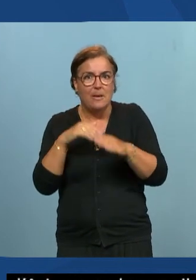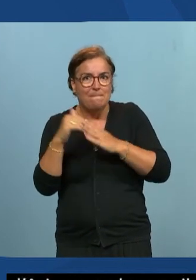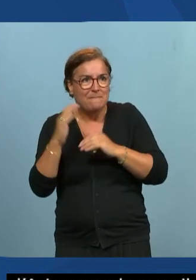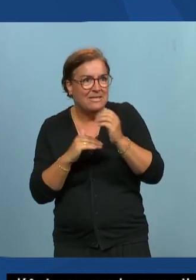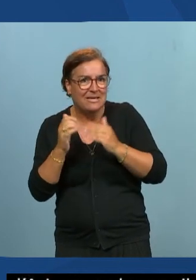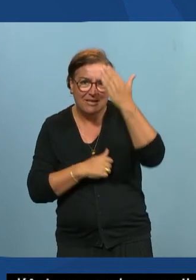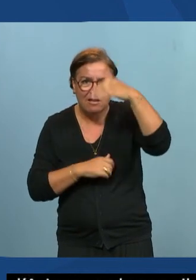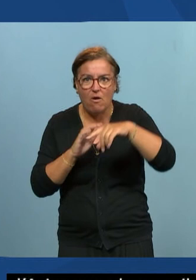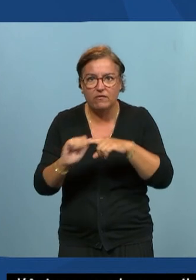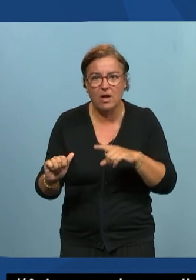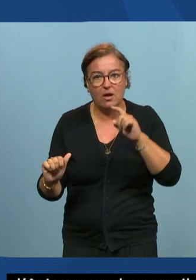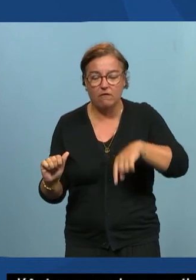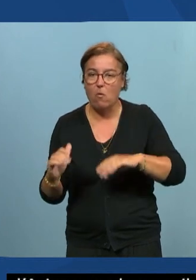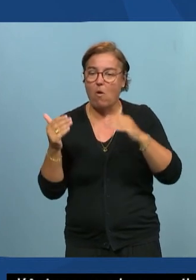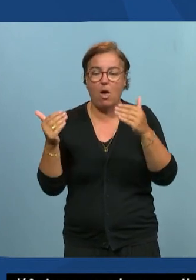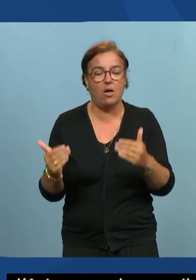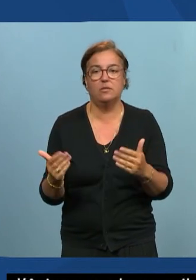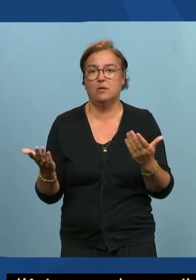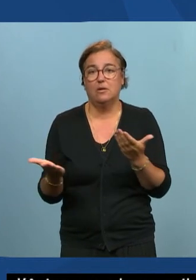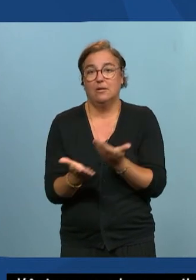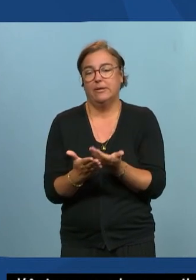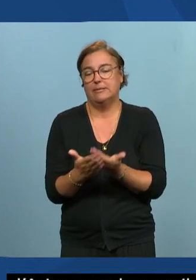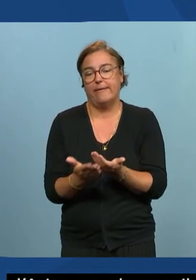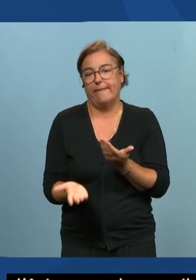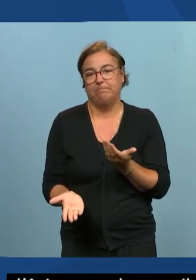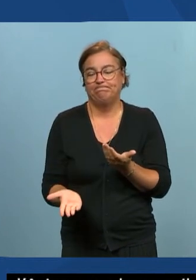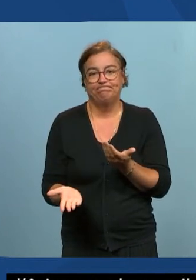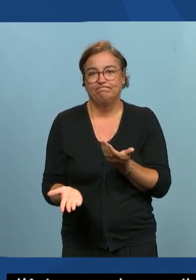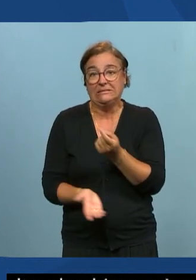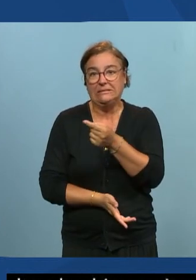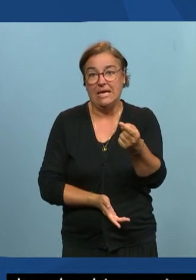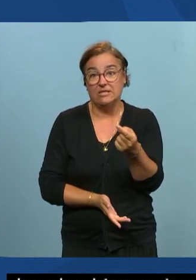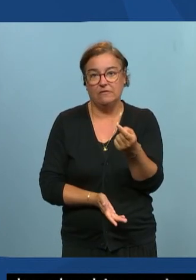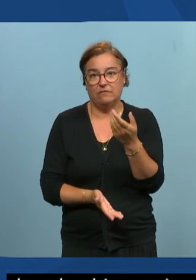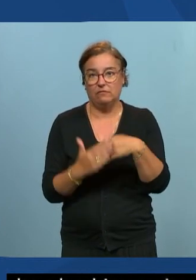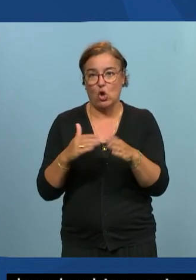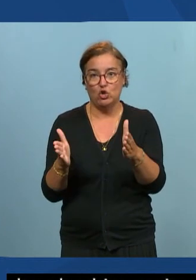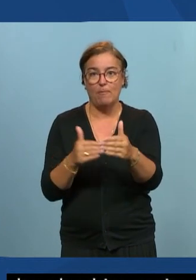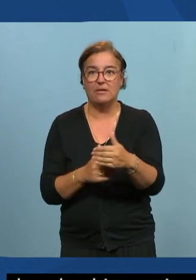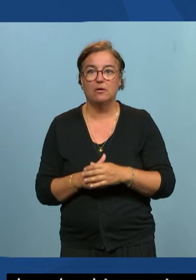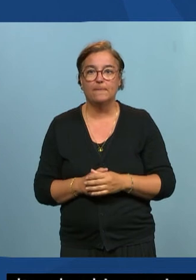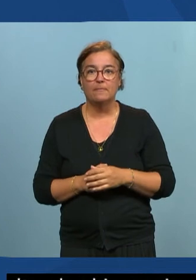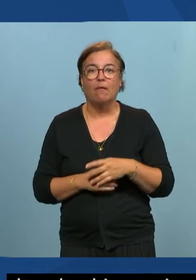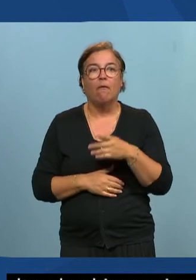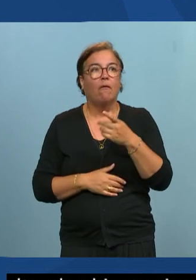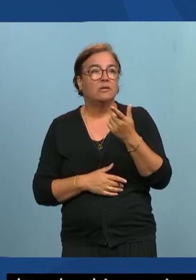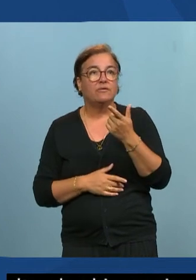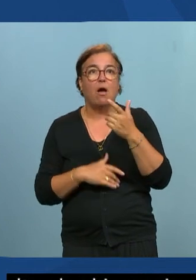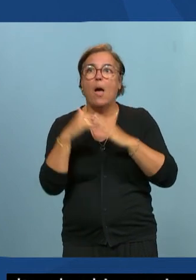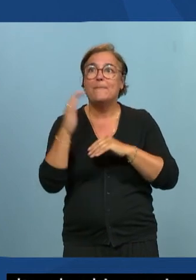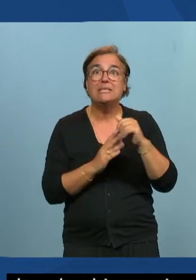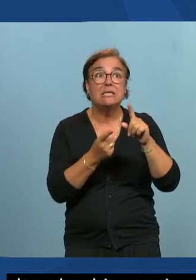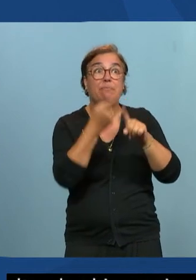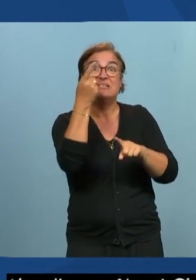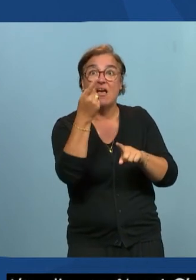des savoir-faire il faut arrêter et ça nous desserre d'ailleurs dans notre domaine d'essayer de faire passer ces métiers comme si c'était l'accessibilité c une